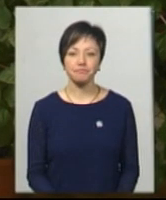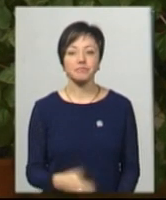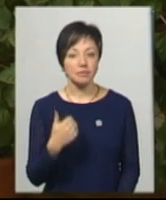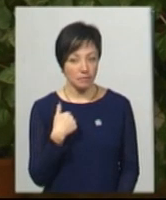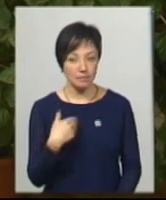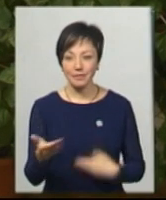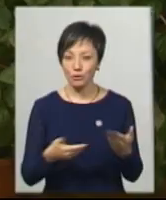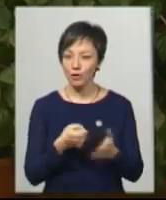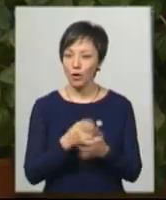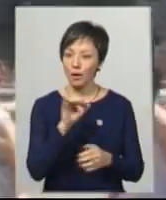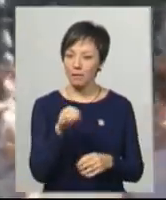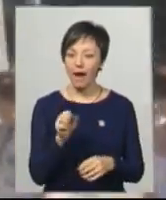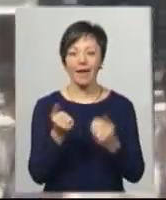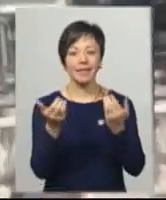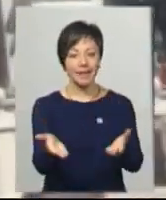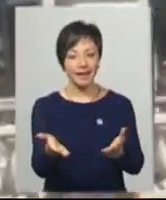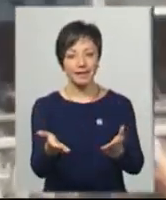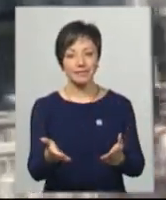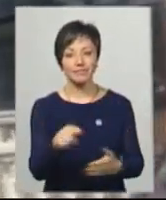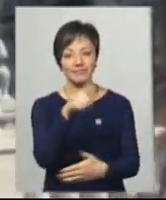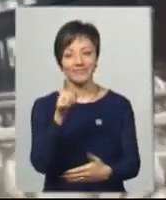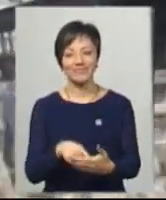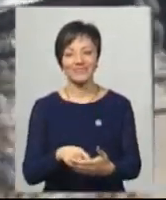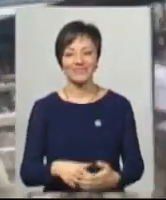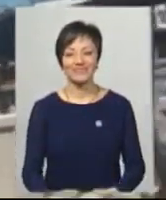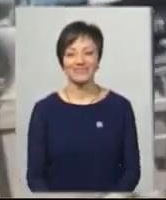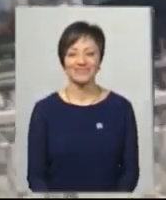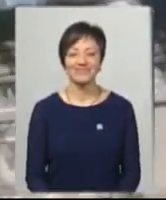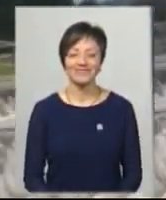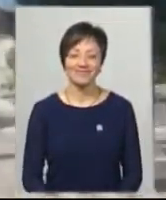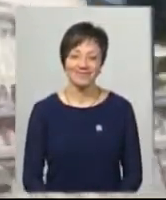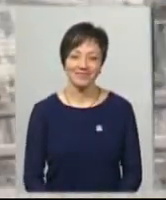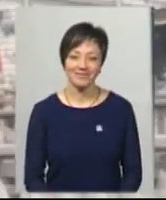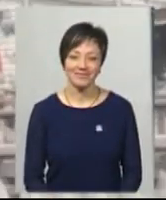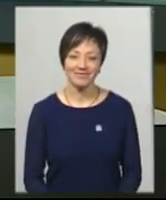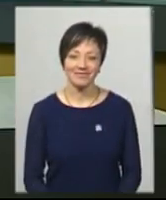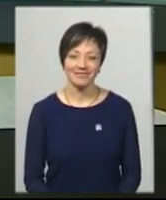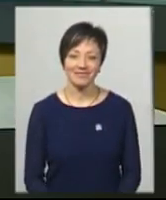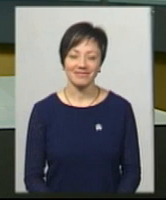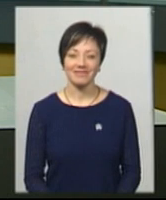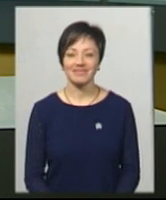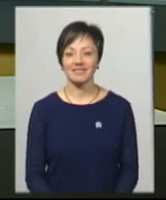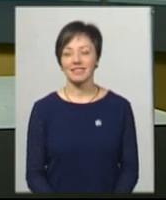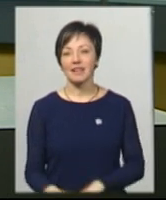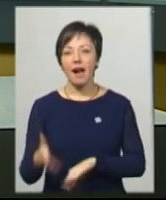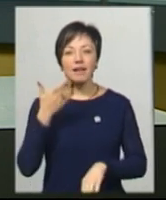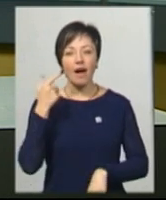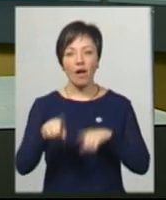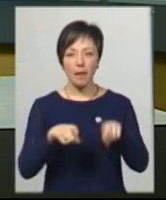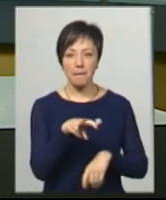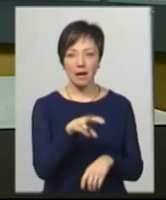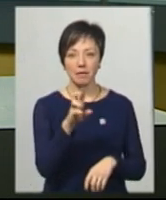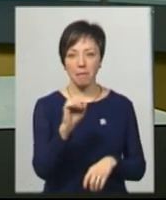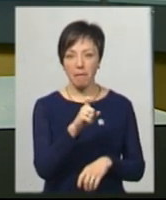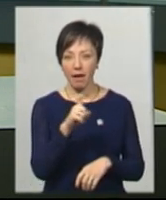Риму, а ти? Леся Боровець, Віктор Кривий. Новини на Суспільному. Хмельницький. Легкоатлетка Марина